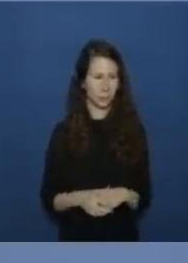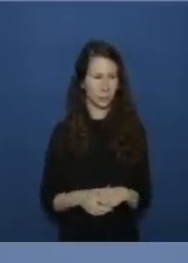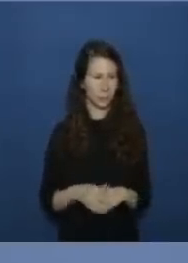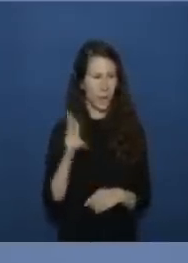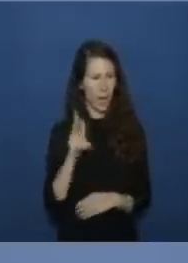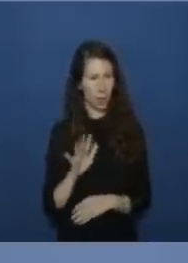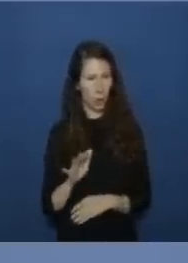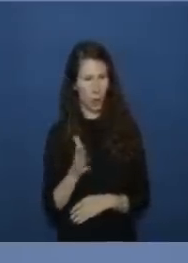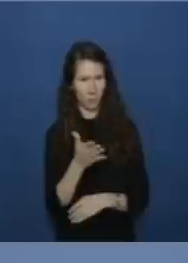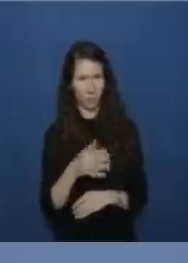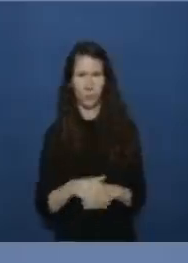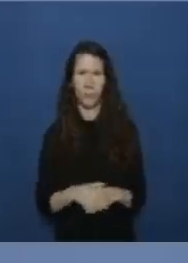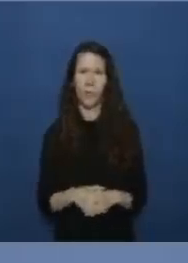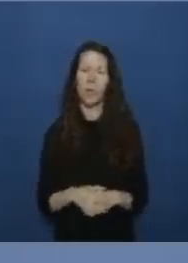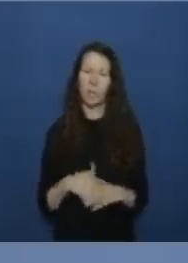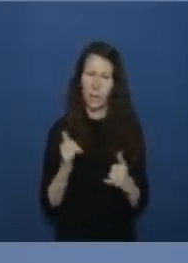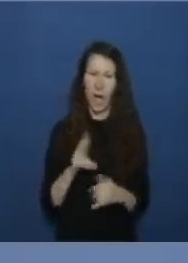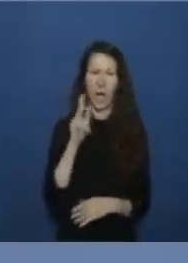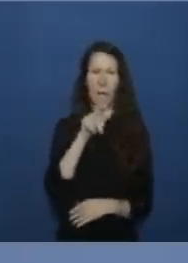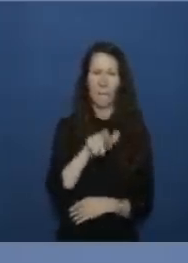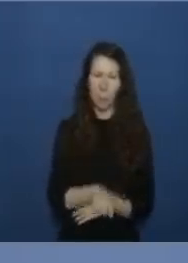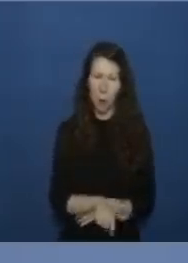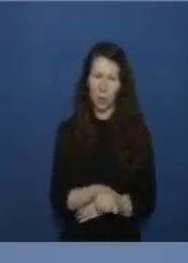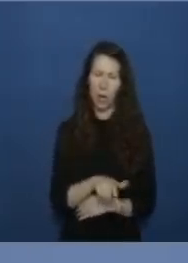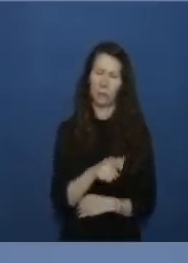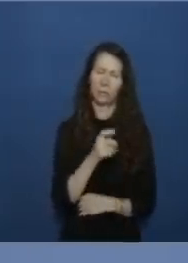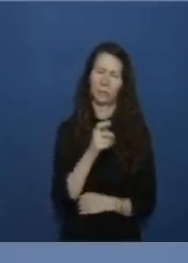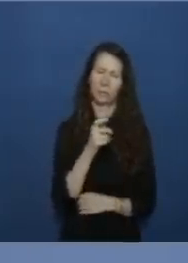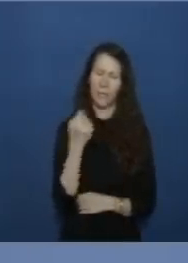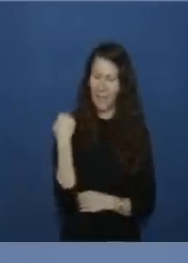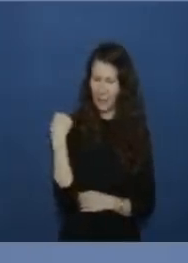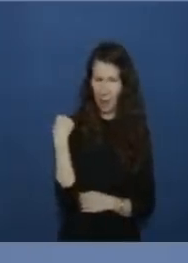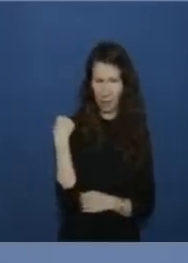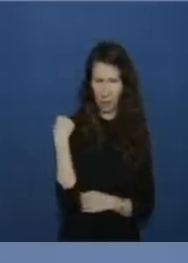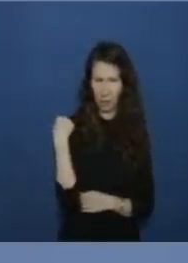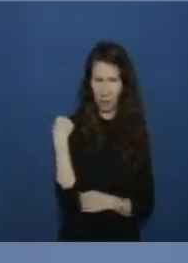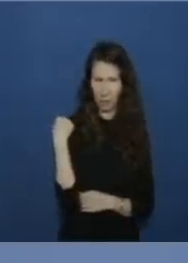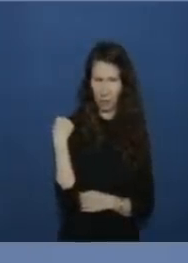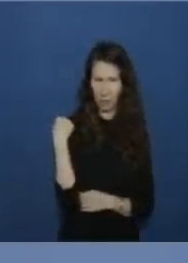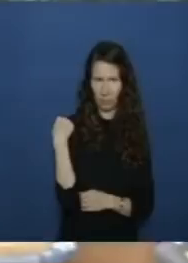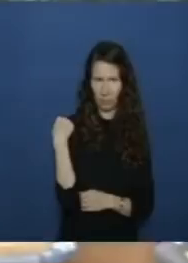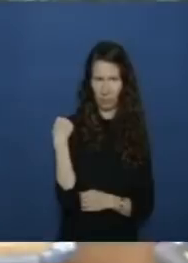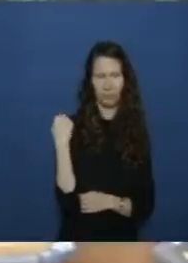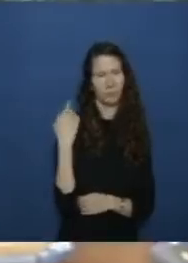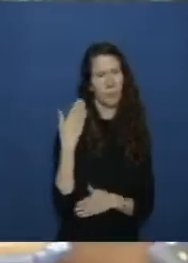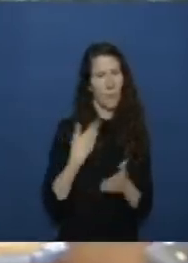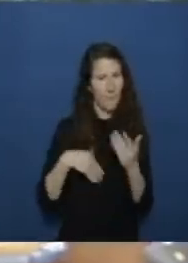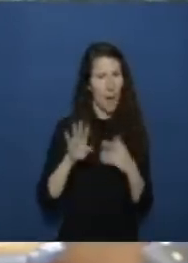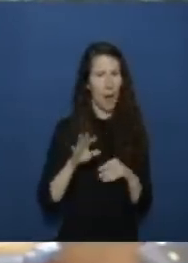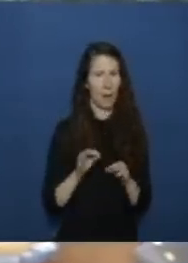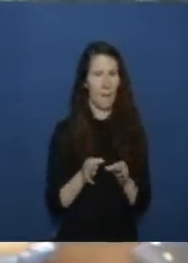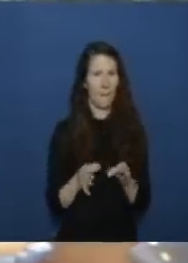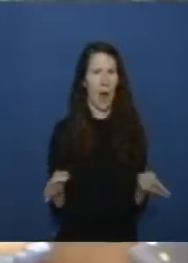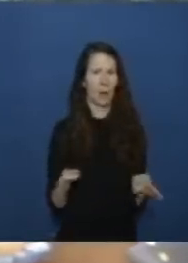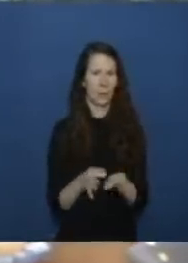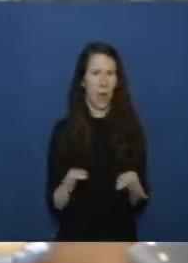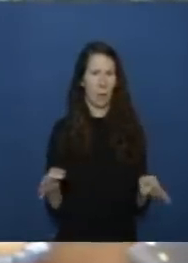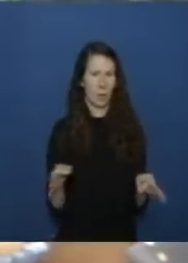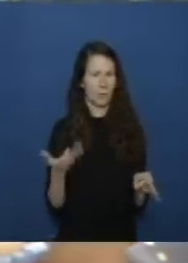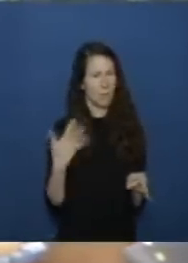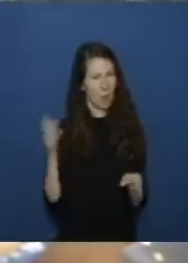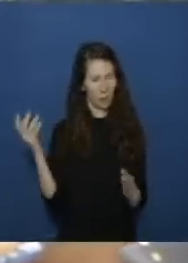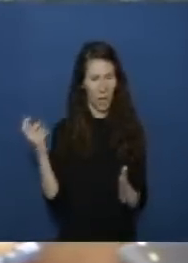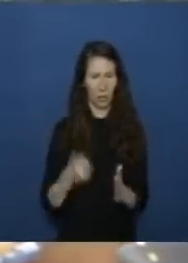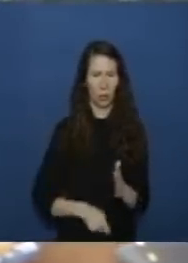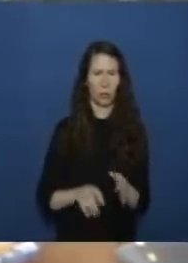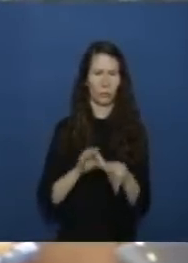ja herr borger gestern wurden ja weitere maßnahmen funktionen